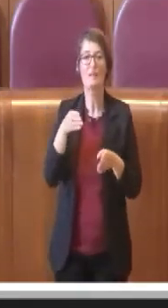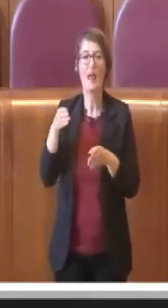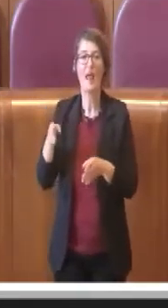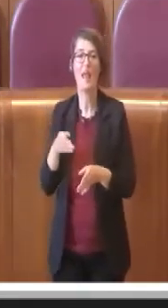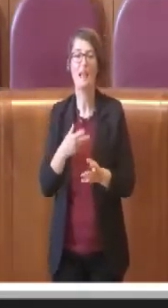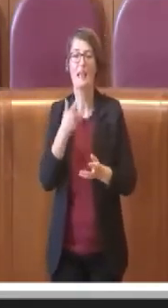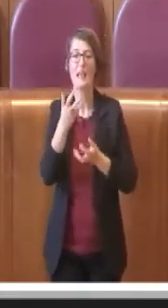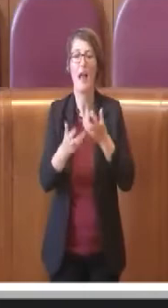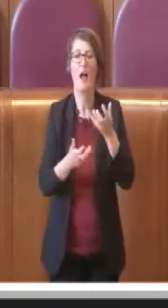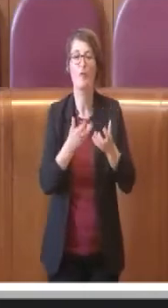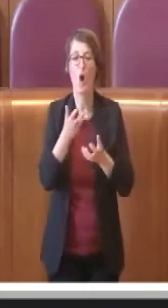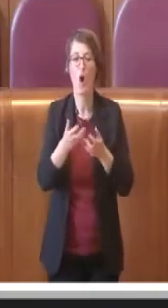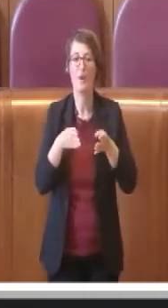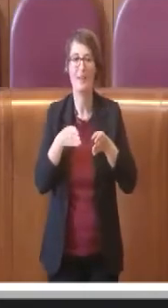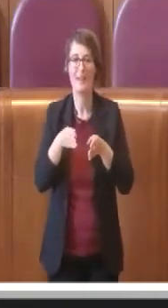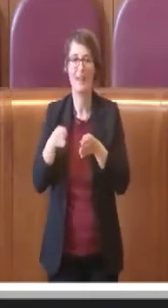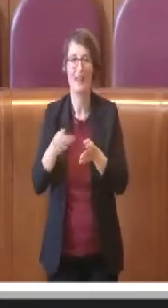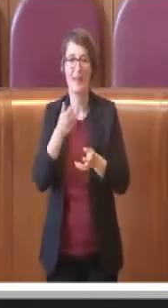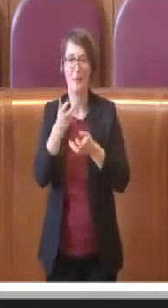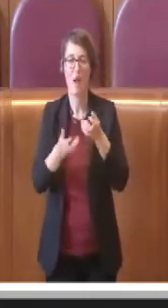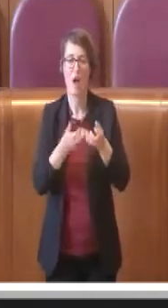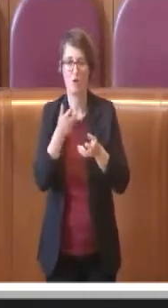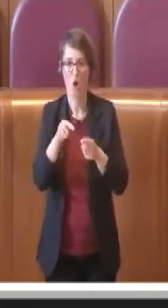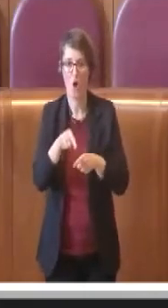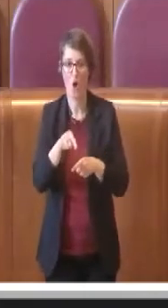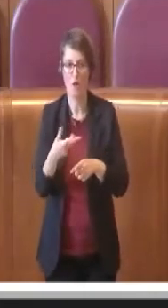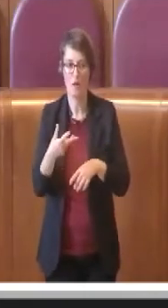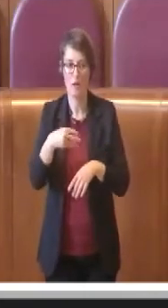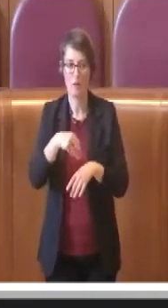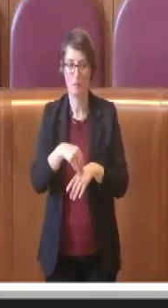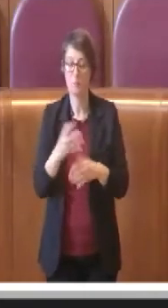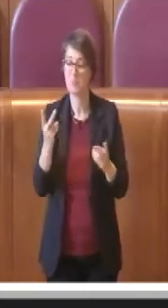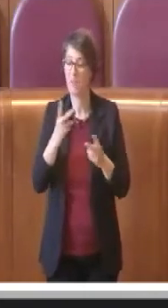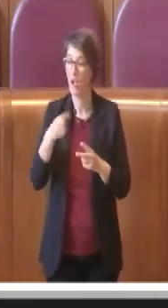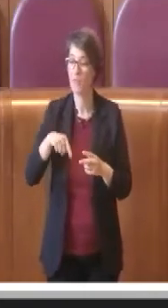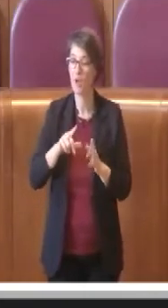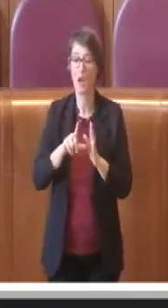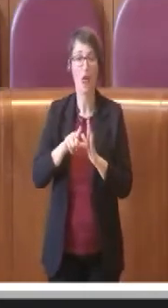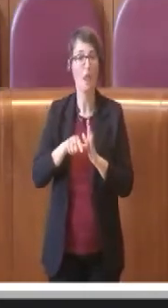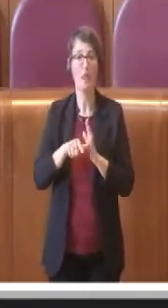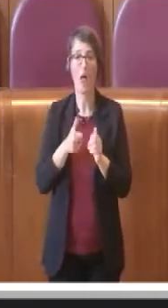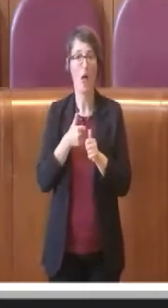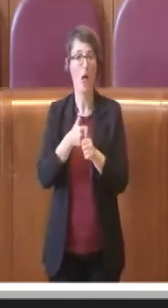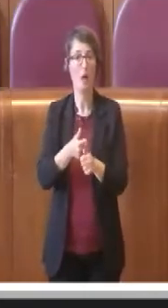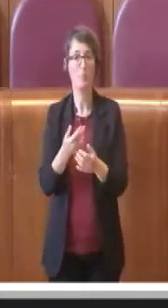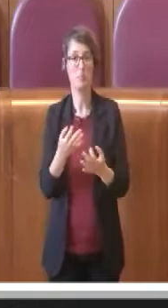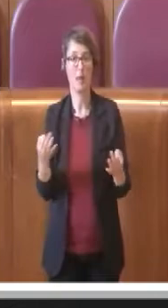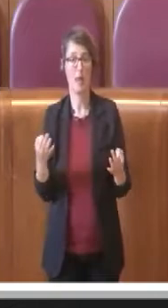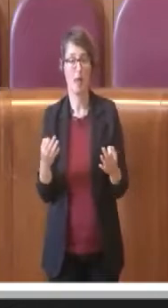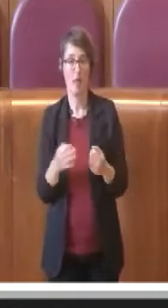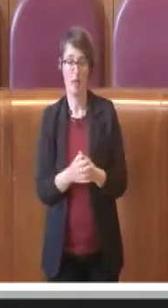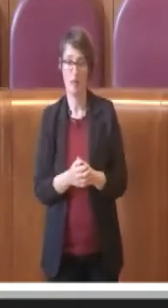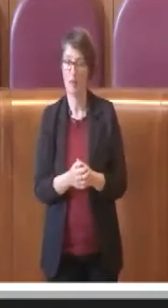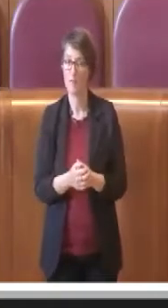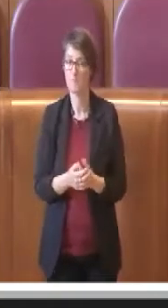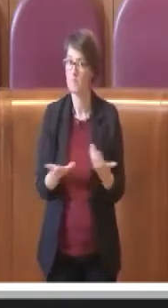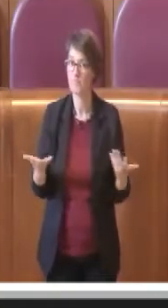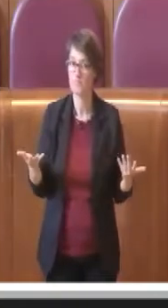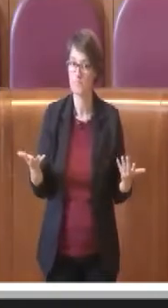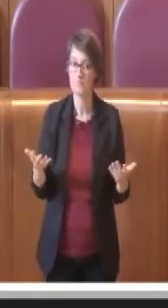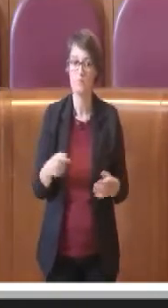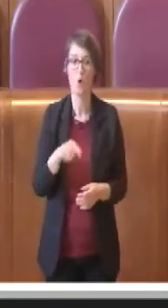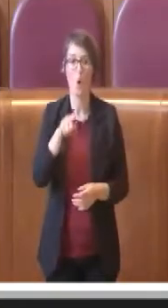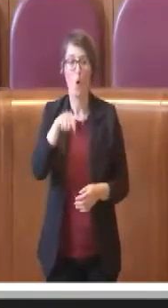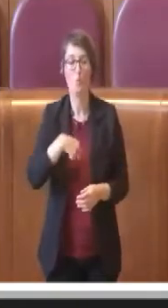attivo adesso. E stiamo nei tempi, nella realizzazione di queste tre linee. E anche i